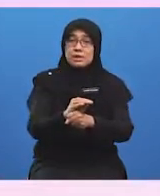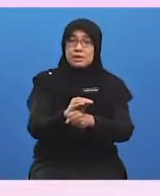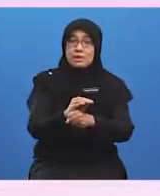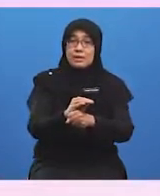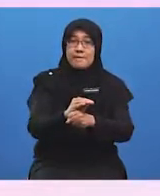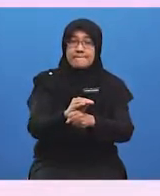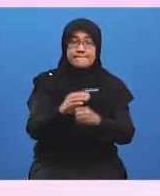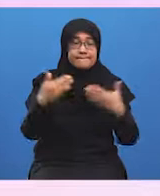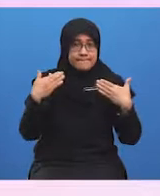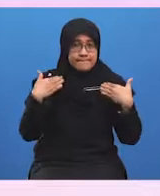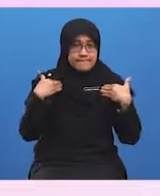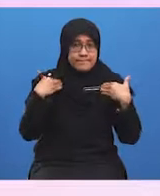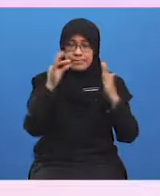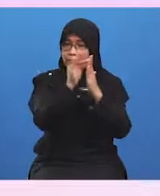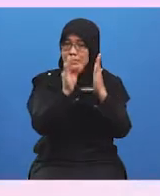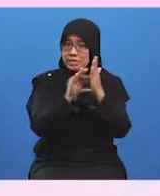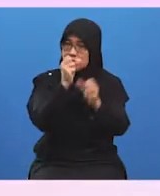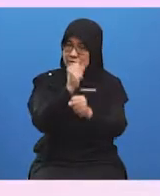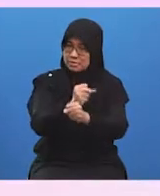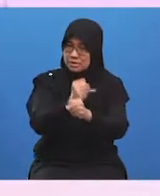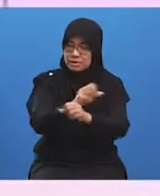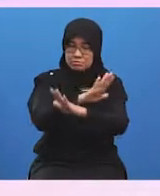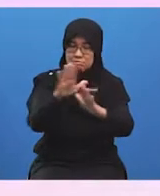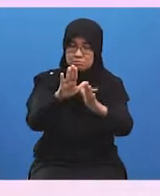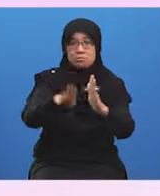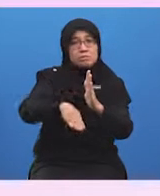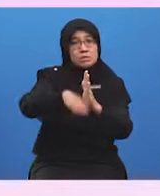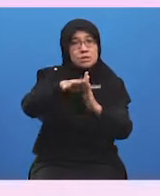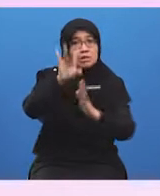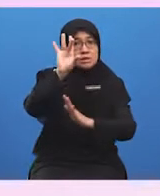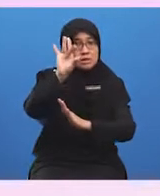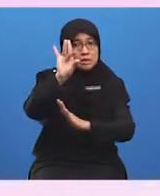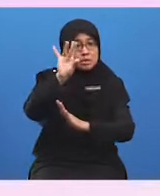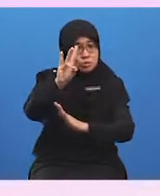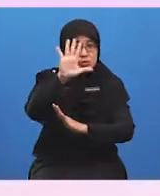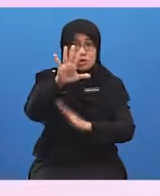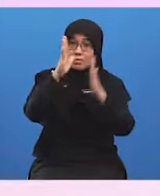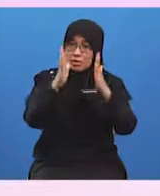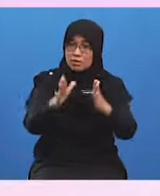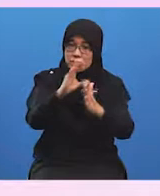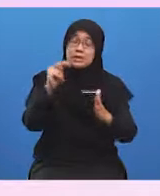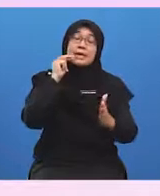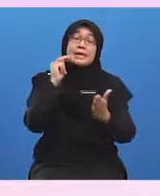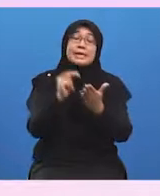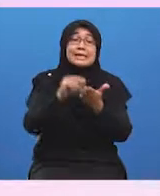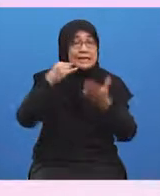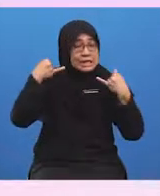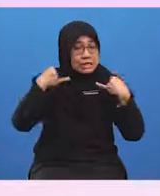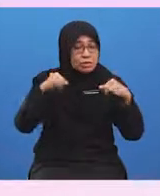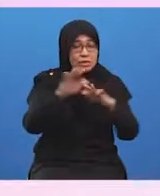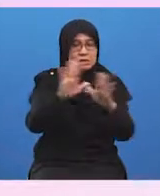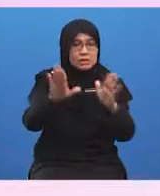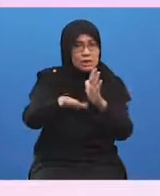pula mempunyai bilangan pekerja tidak melebihi 75 orang dan nilai jualan tidak